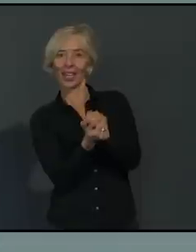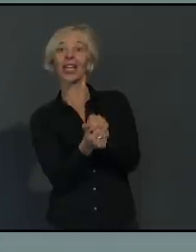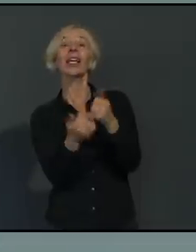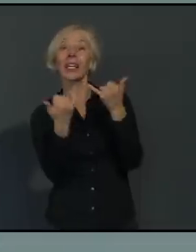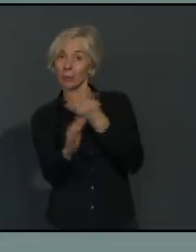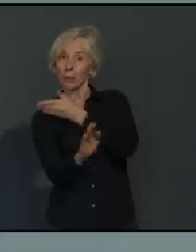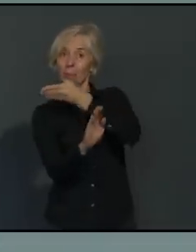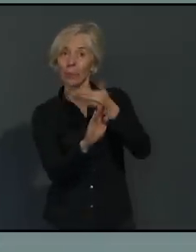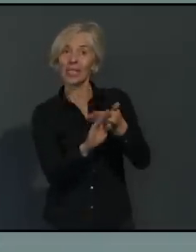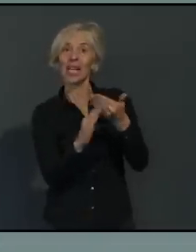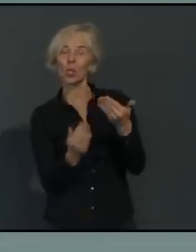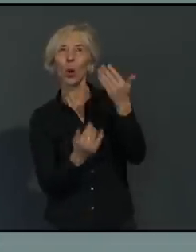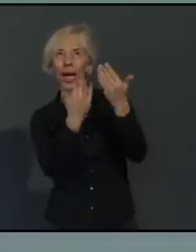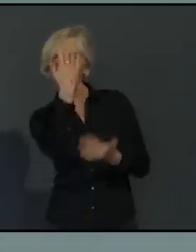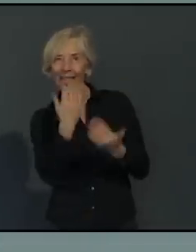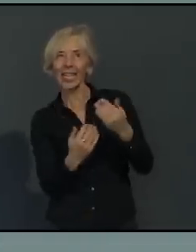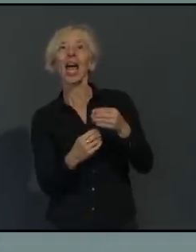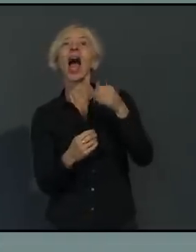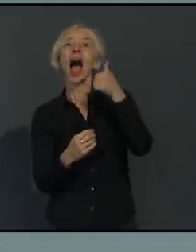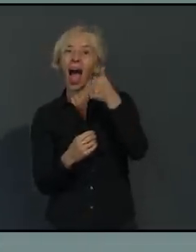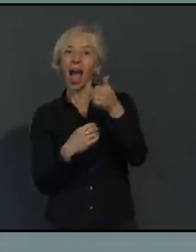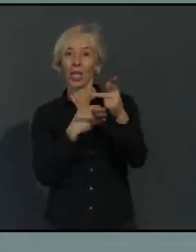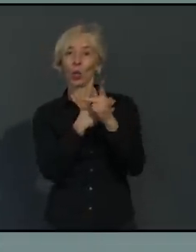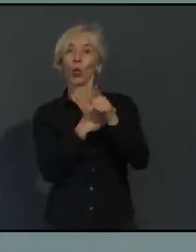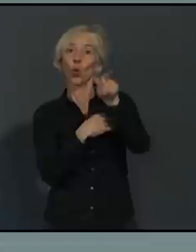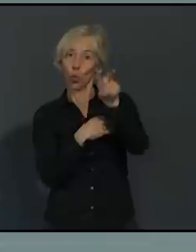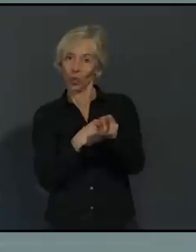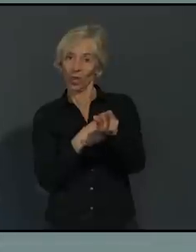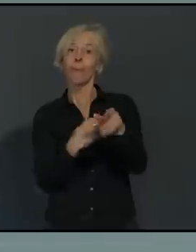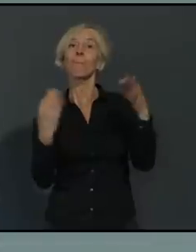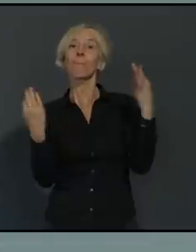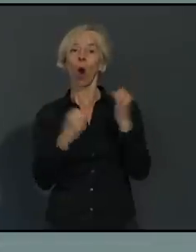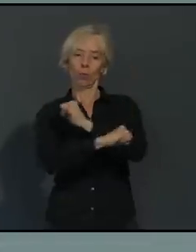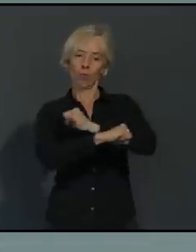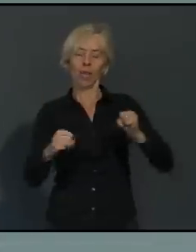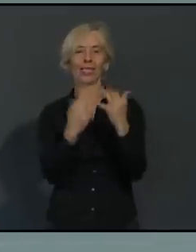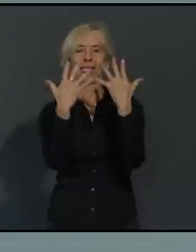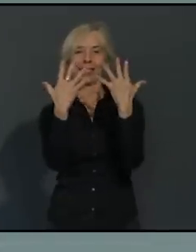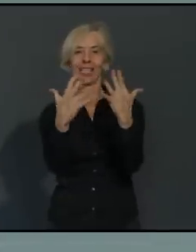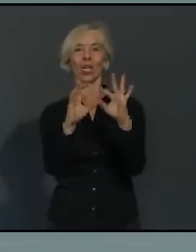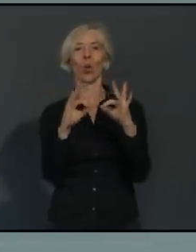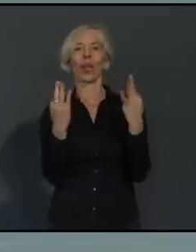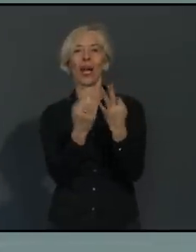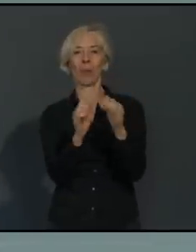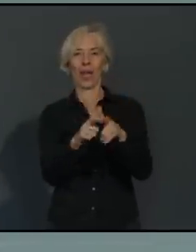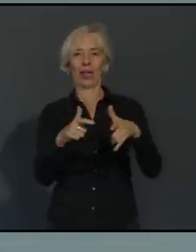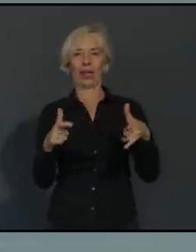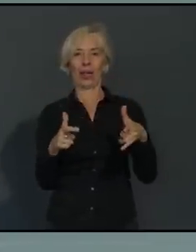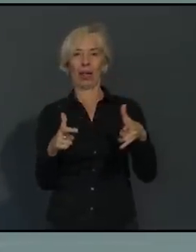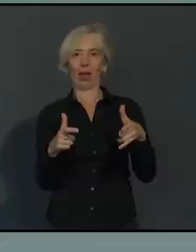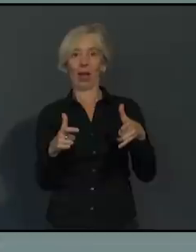Einzelhandel pro Kunde anbieten müssen. Wir werden das auf 20 Quadratmeter erhöhen, so wie es ja auch schon mal im Sommer der Fall war.